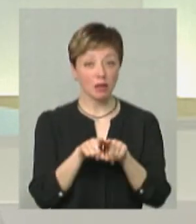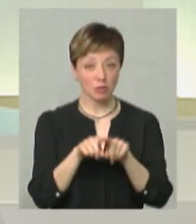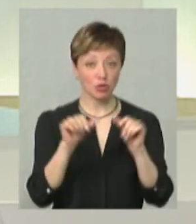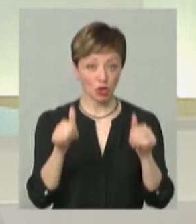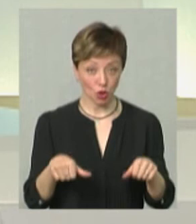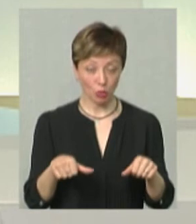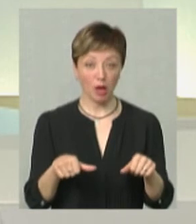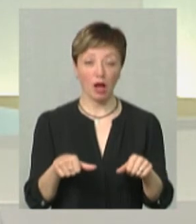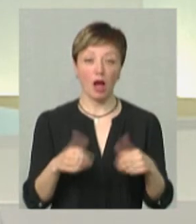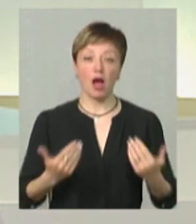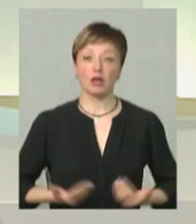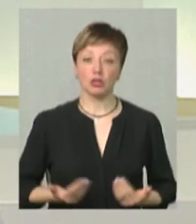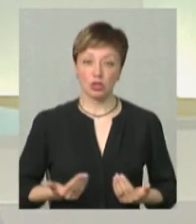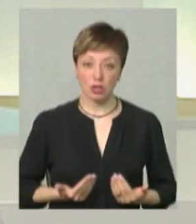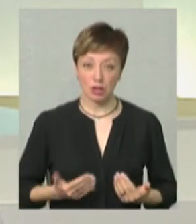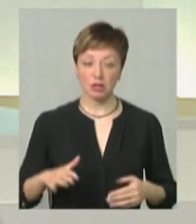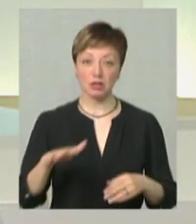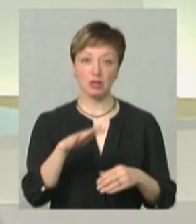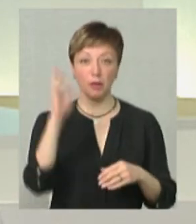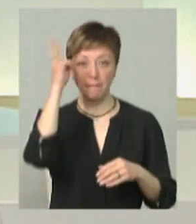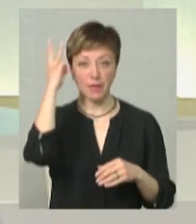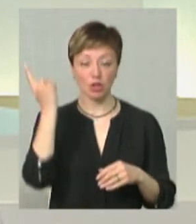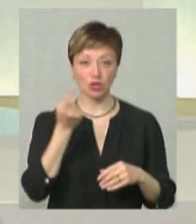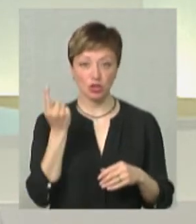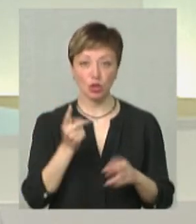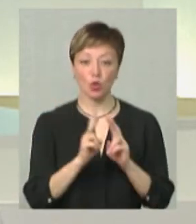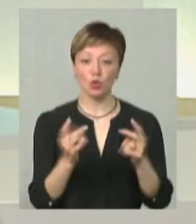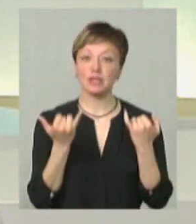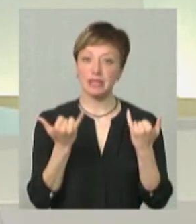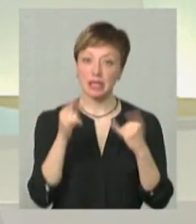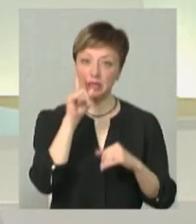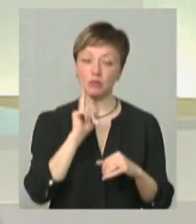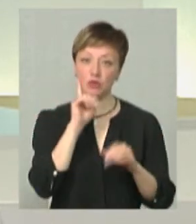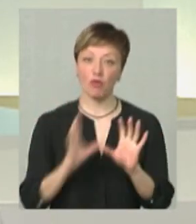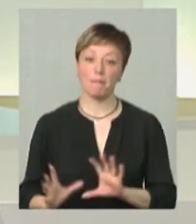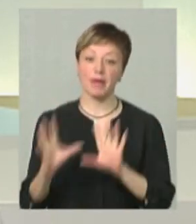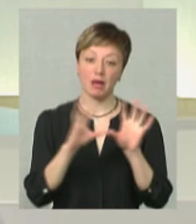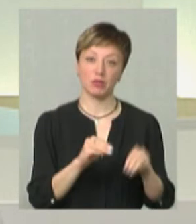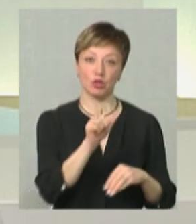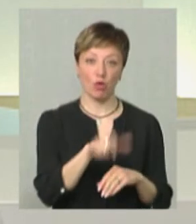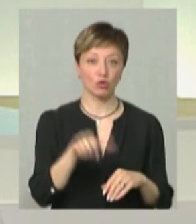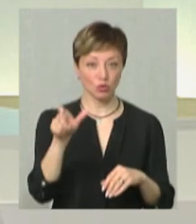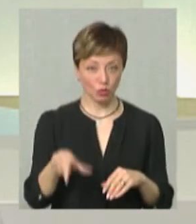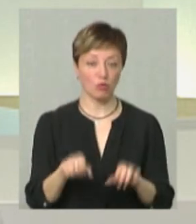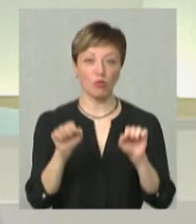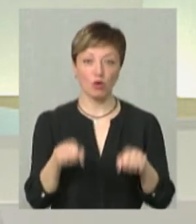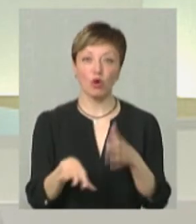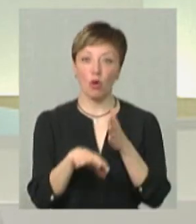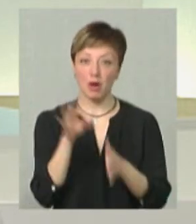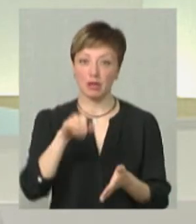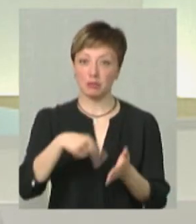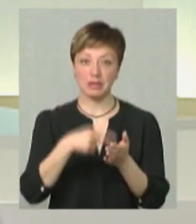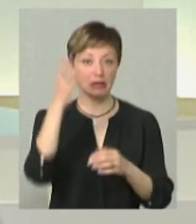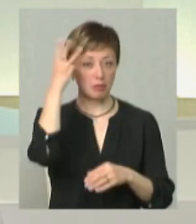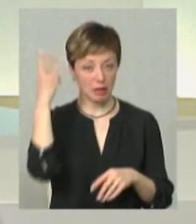мешканці Хмельниччини і ті, хто зараз є тимчасово переміщеними особами, можуть обрати місто